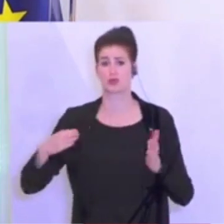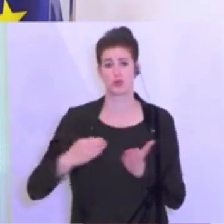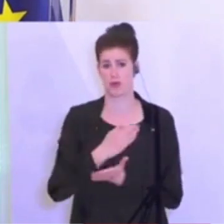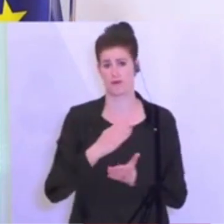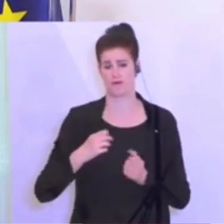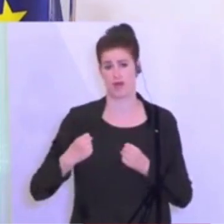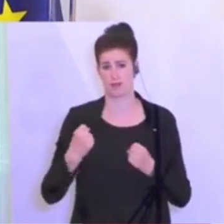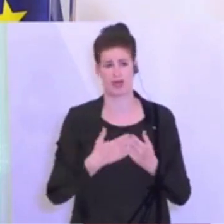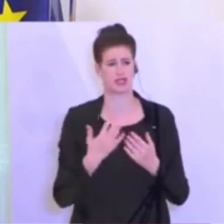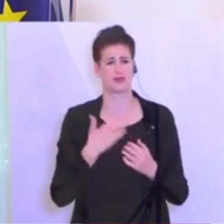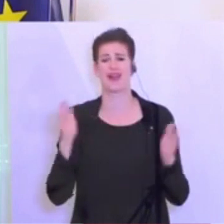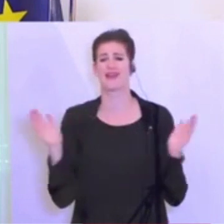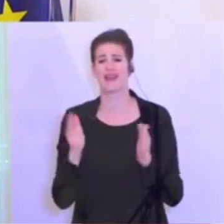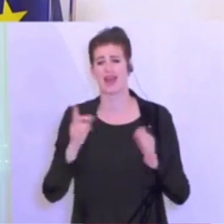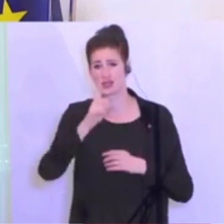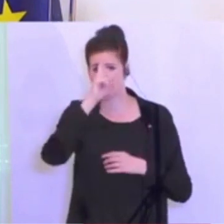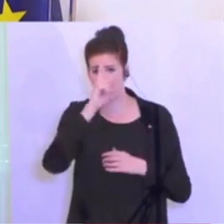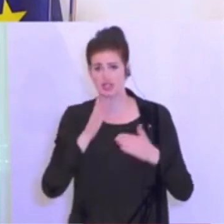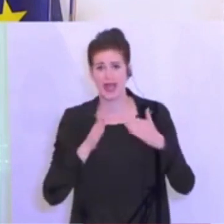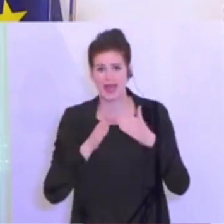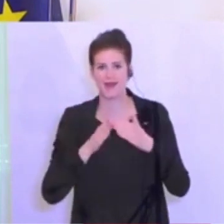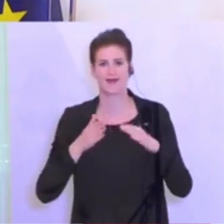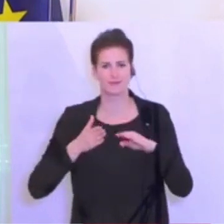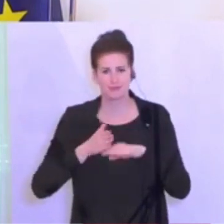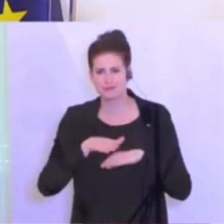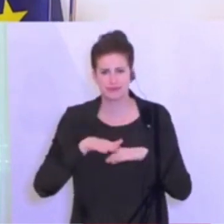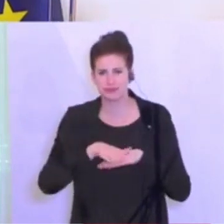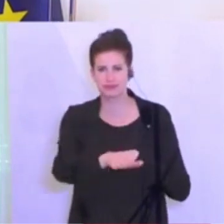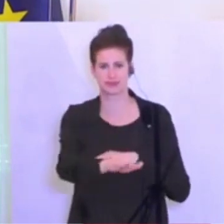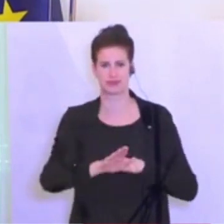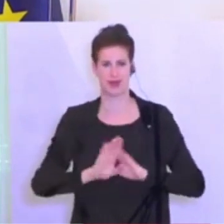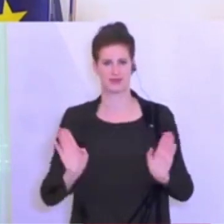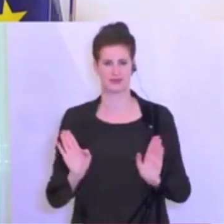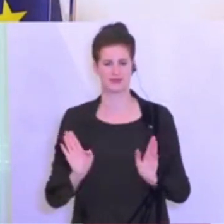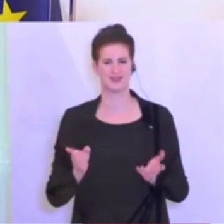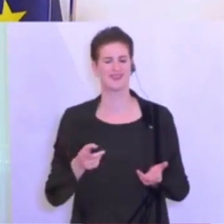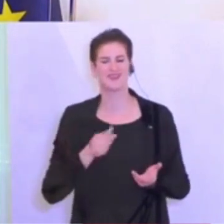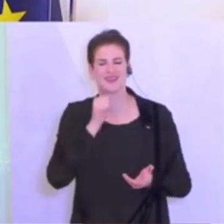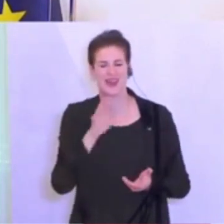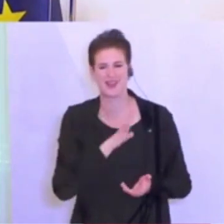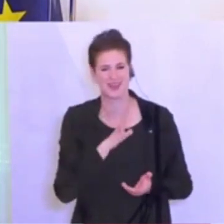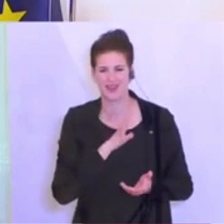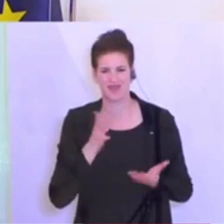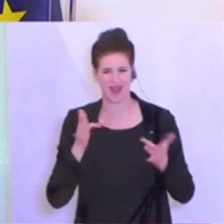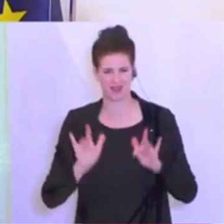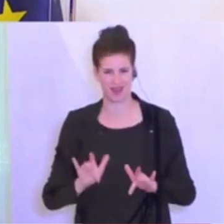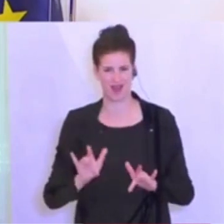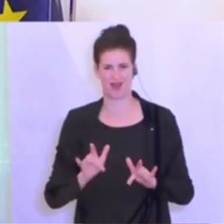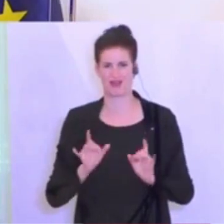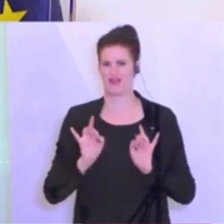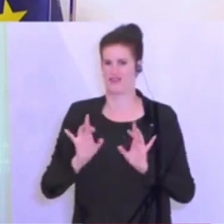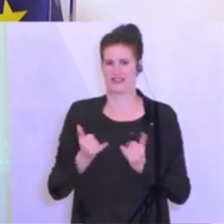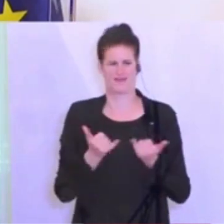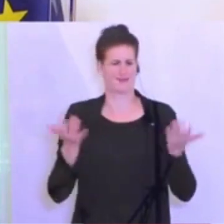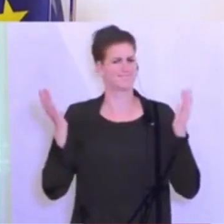übers kleine Deutsche Eck oder übers große Deutsche Eck fahren und wo natürlich überhaupt keine Gefahr besteht, dass sich die irgendwo infiziert